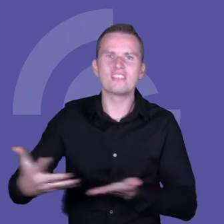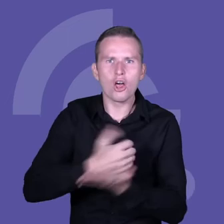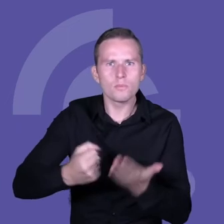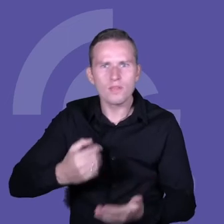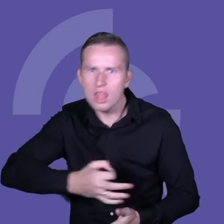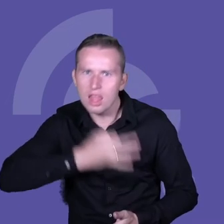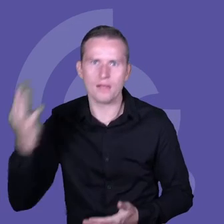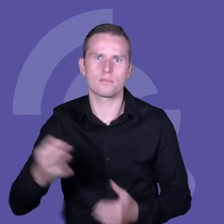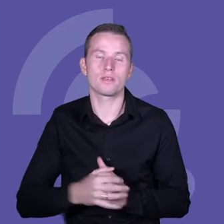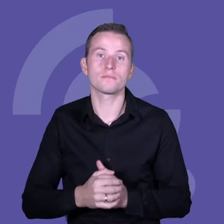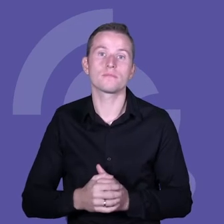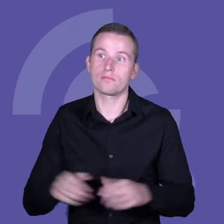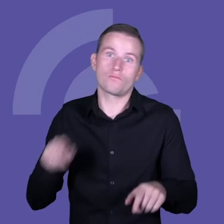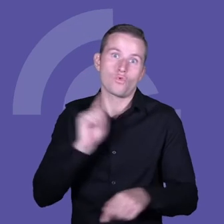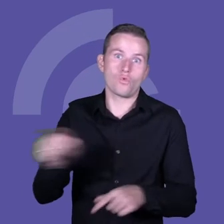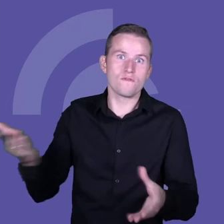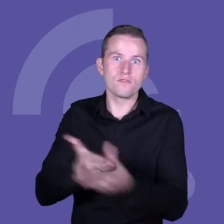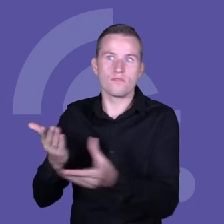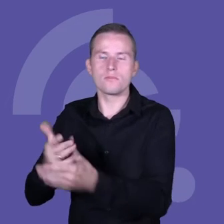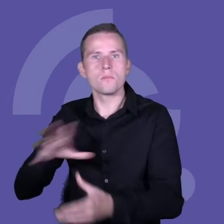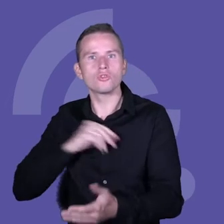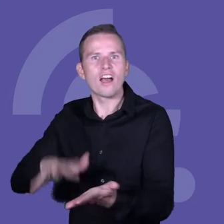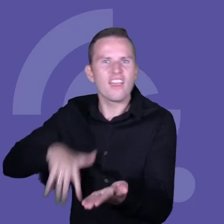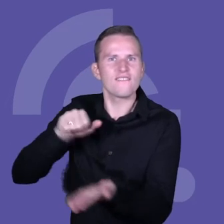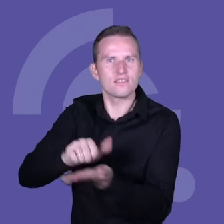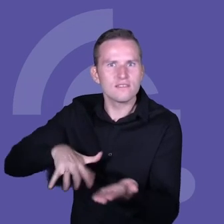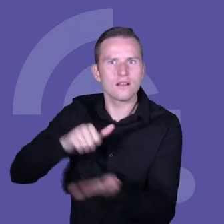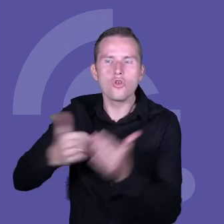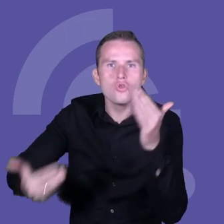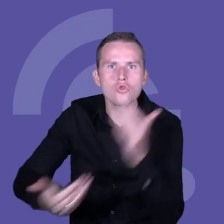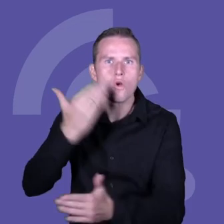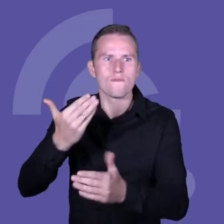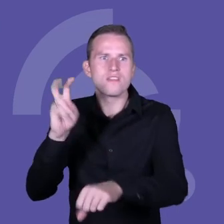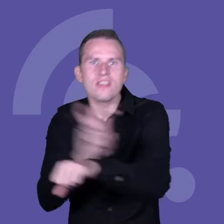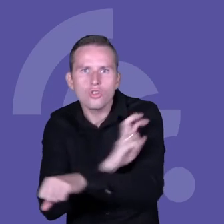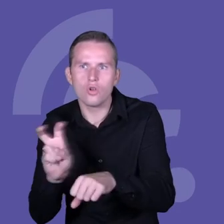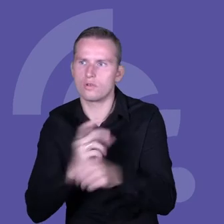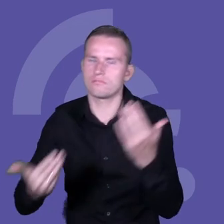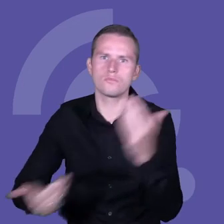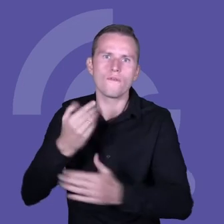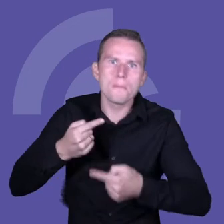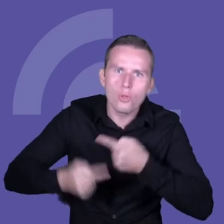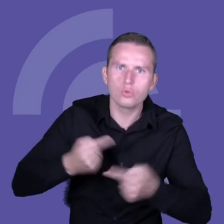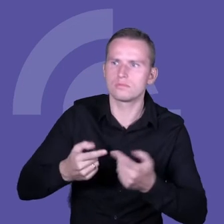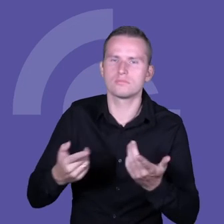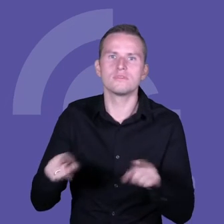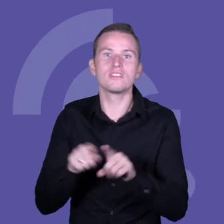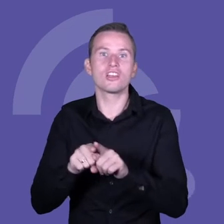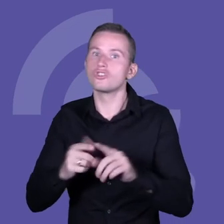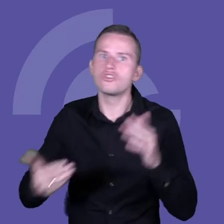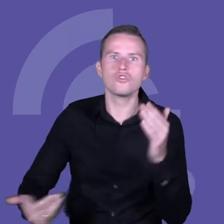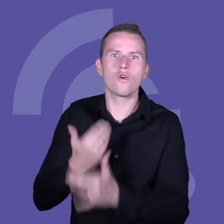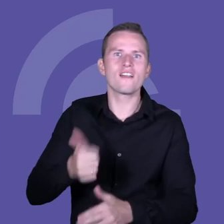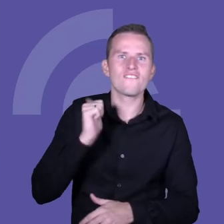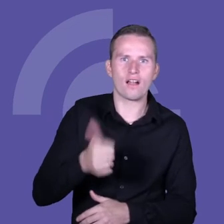Dzięki temu będą mogły inwestować w nowe rozwiązania, w nowe technologie, w nowe produkty i w nowe kompetencje pracowników, dzięki